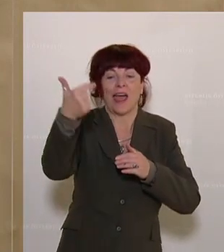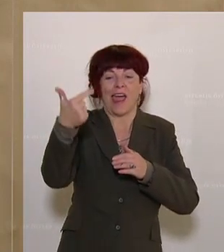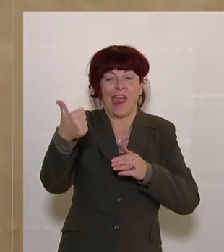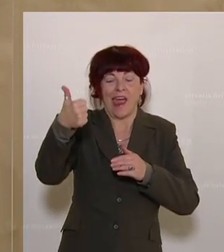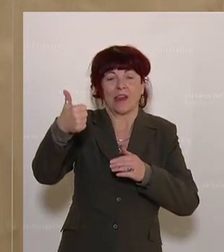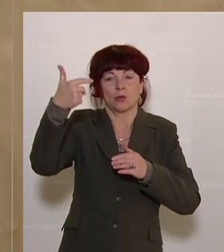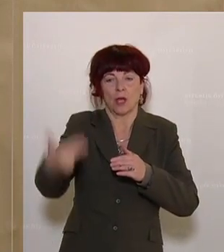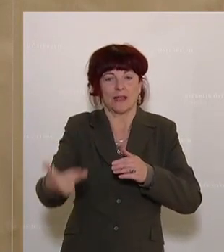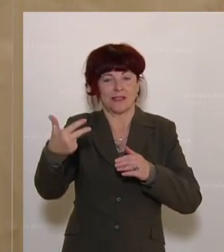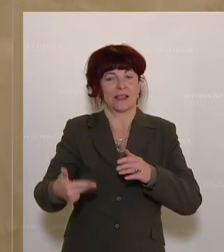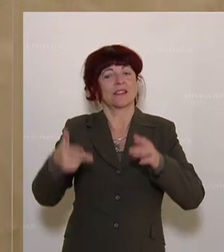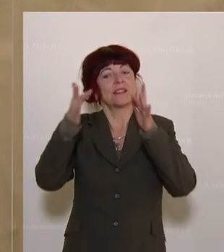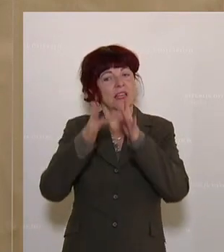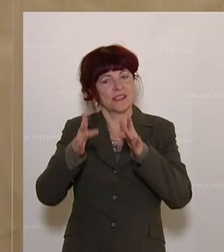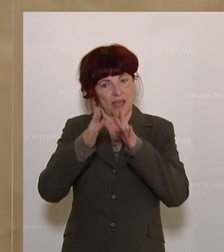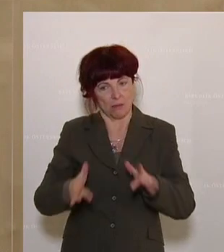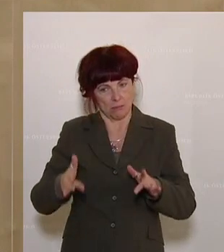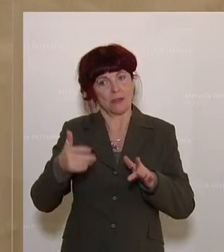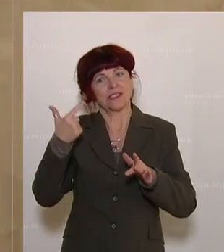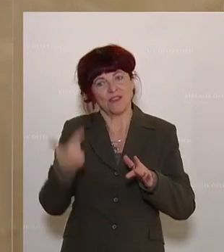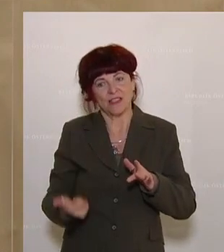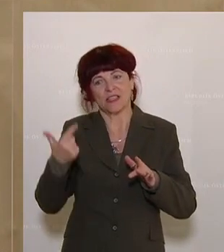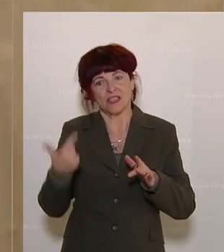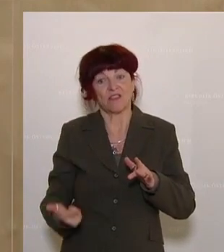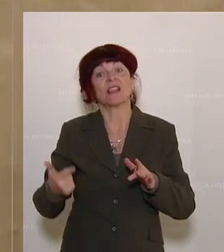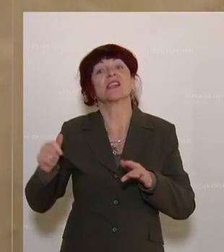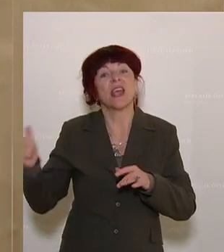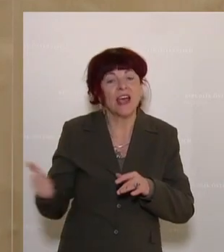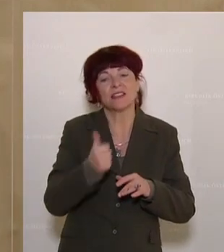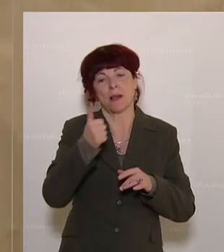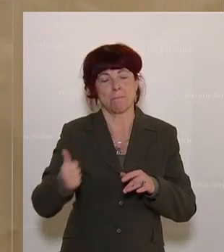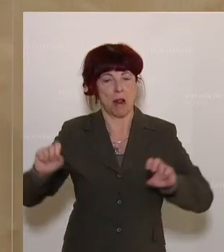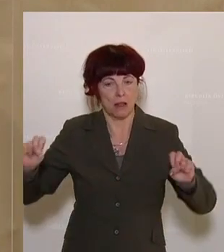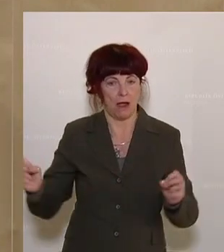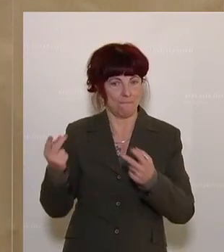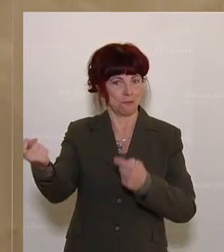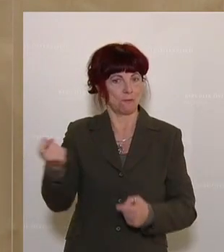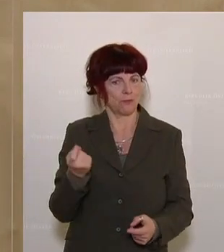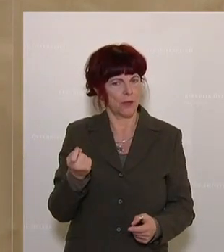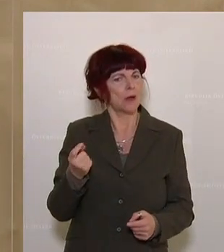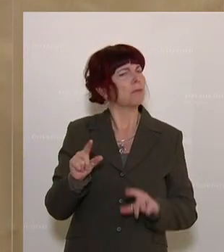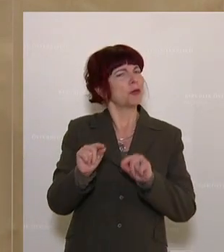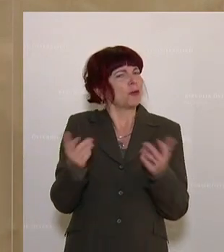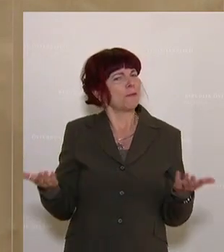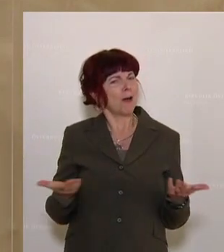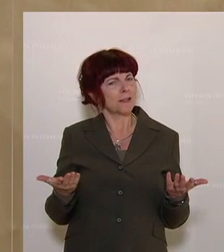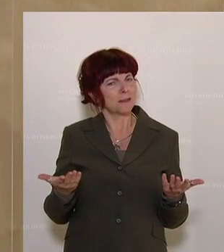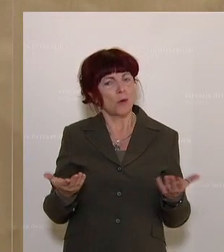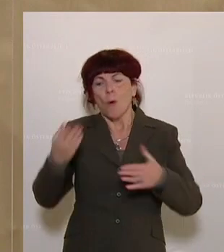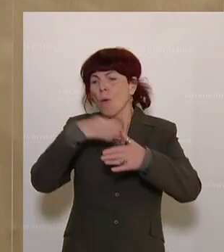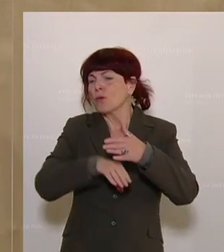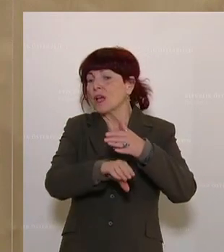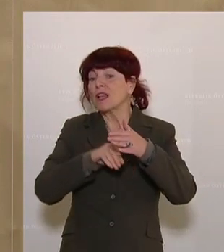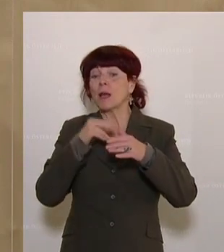2020 in Kraft getreten ist. Was heißt das? Das heißt nichts anderes als Unternehmer, die sich